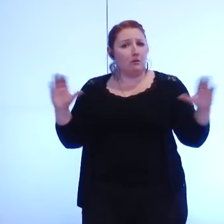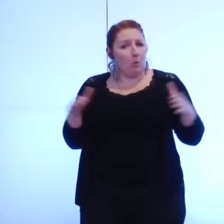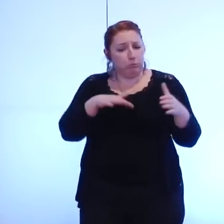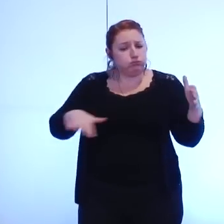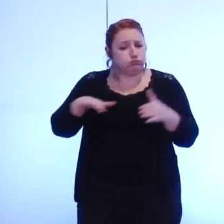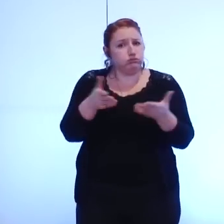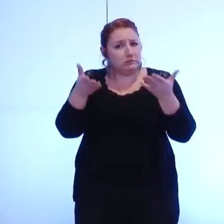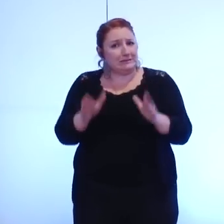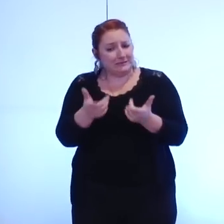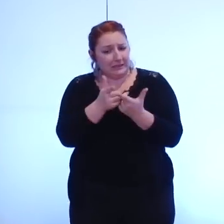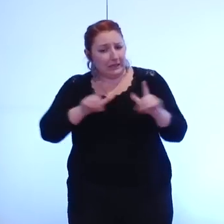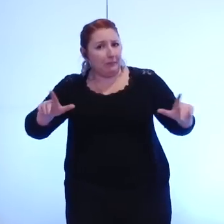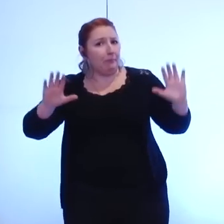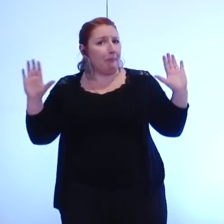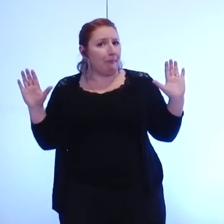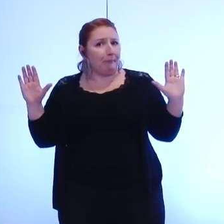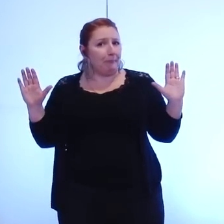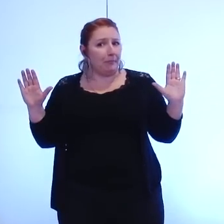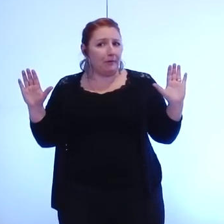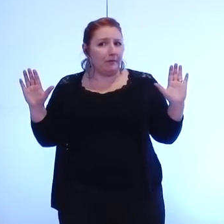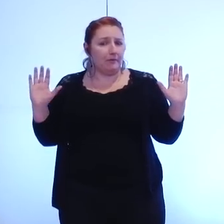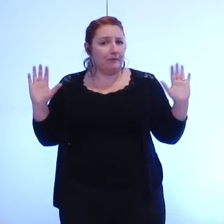de ce qu'elles voudront bien faire de cet avis